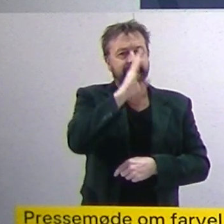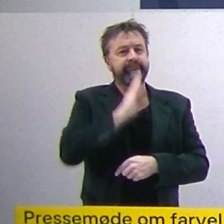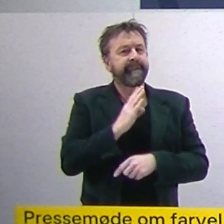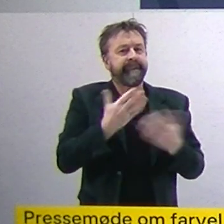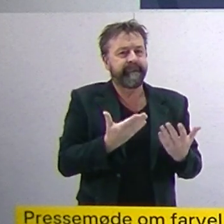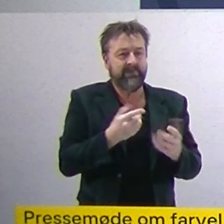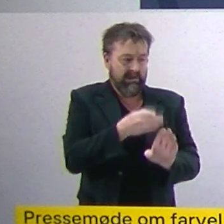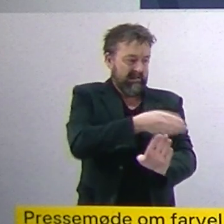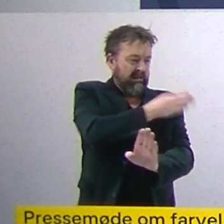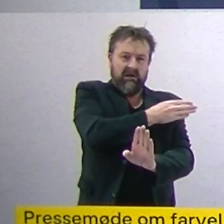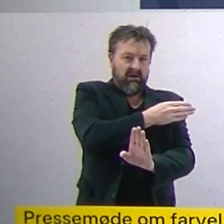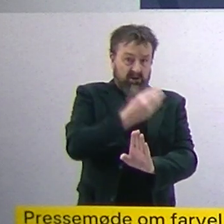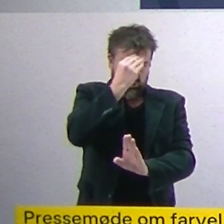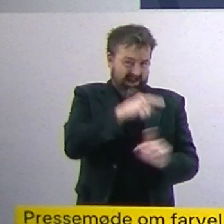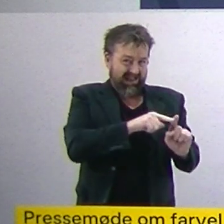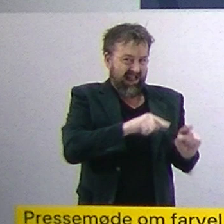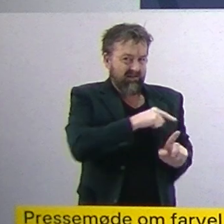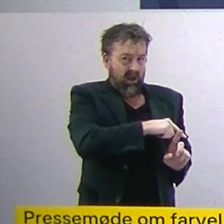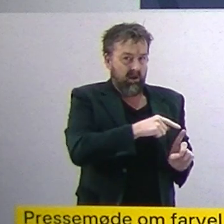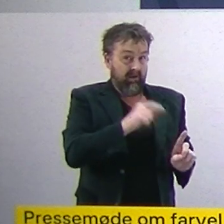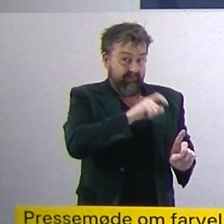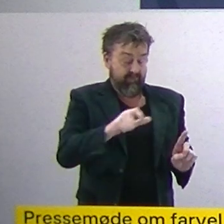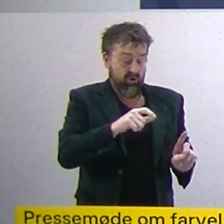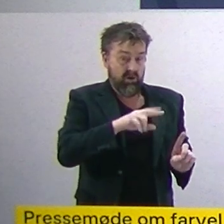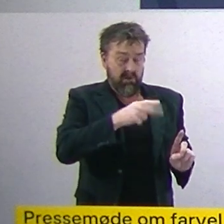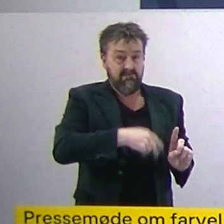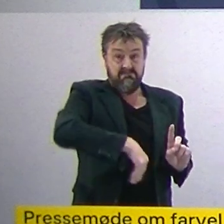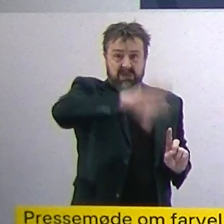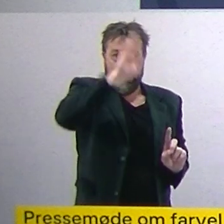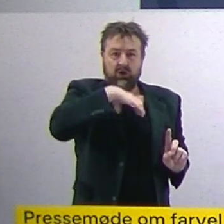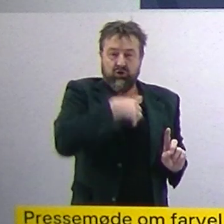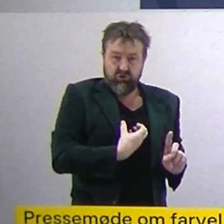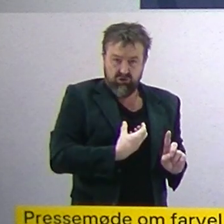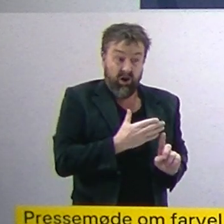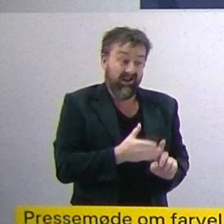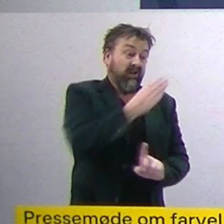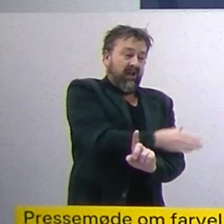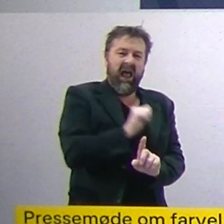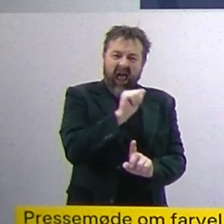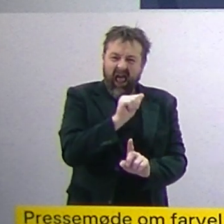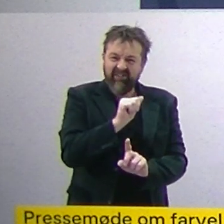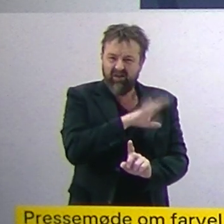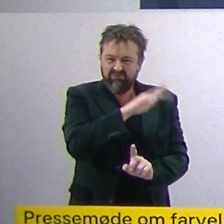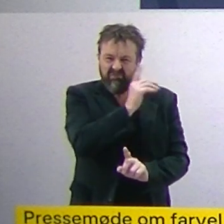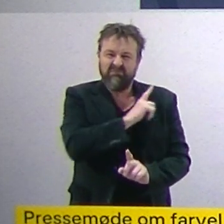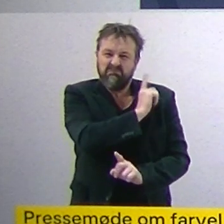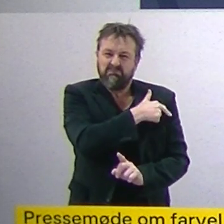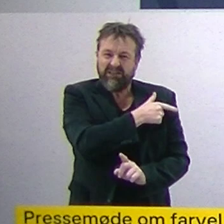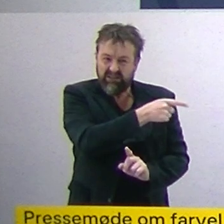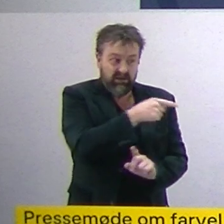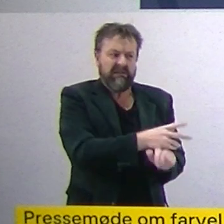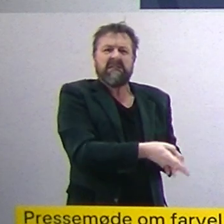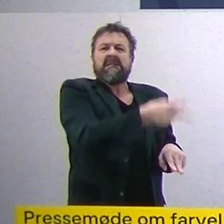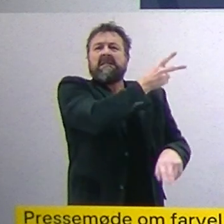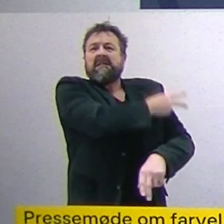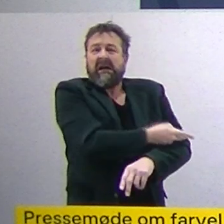varianter. Der skal vi huske, vi havde Delta, som var mere sygliggørende end Alpha, som vi havde før, var den såkaldte brittiske varianten, og som var endnu værre end